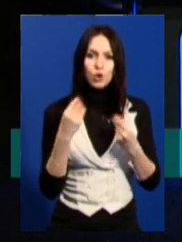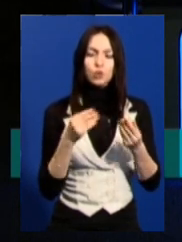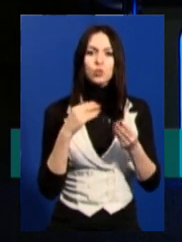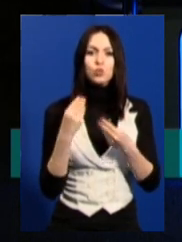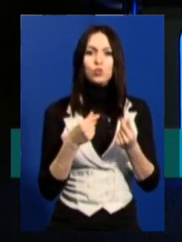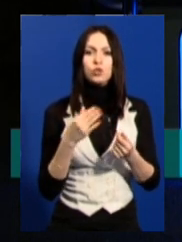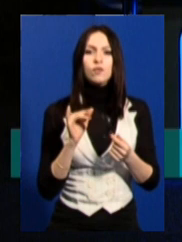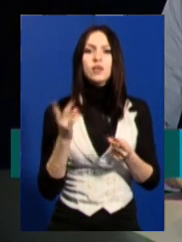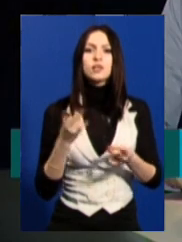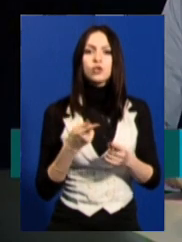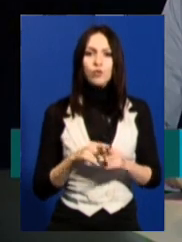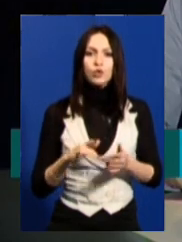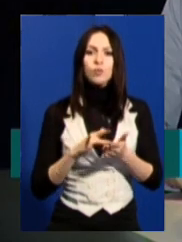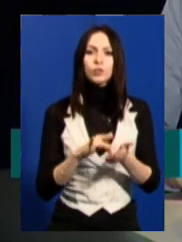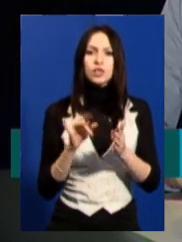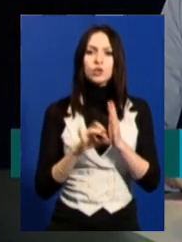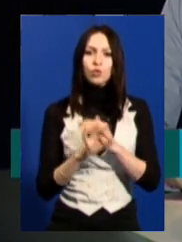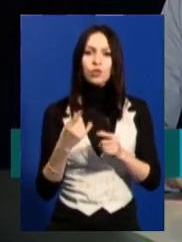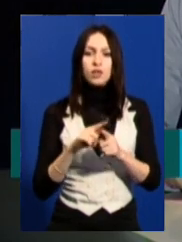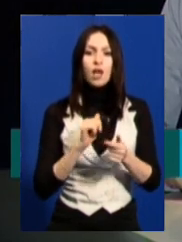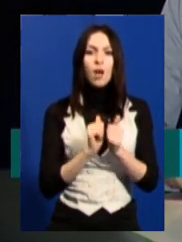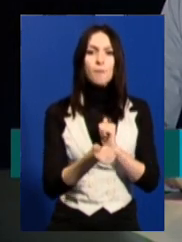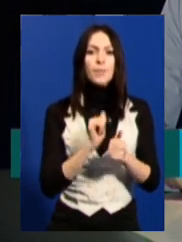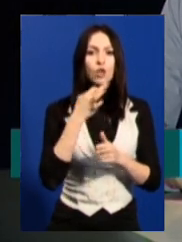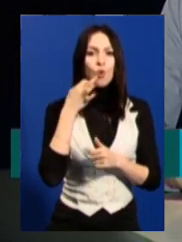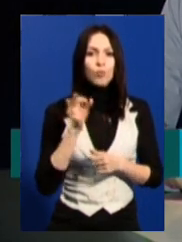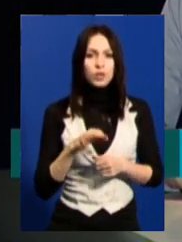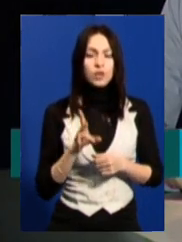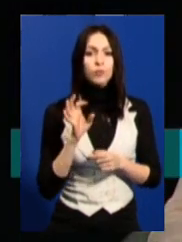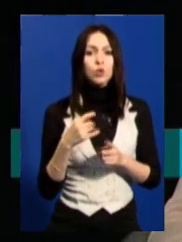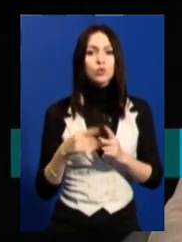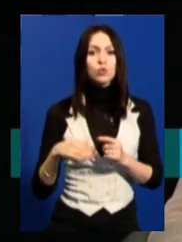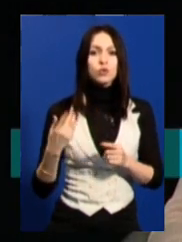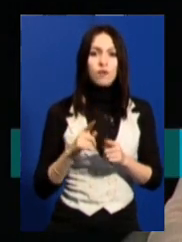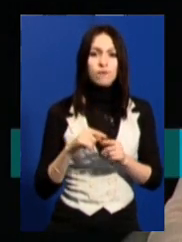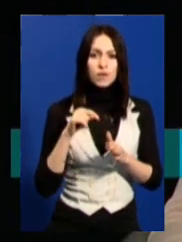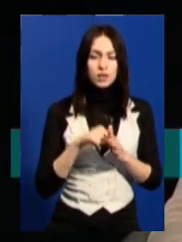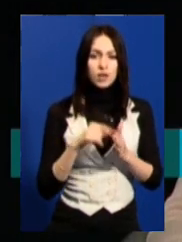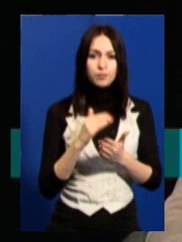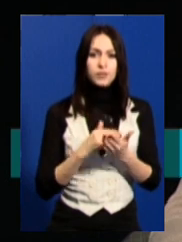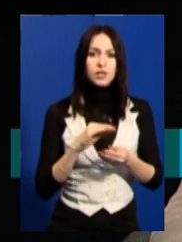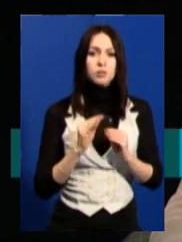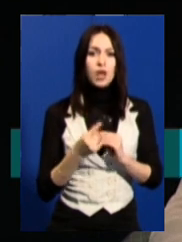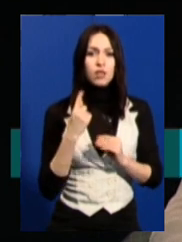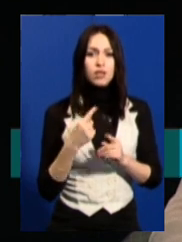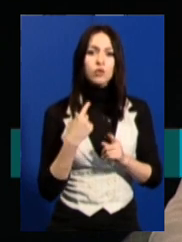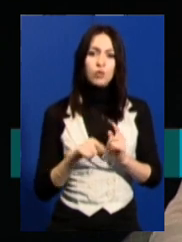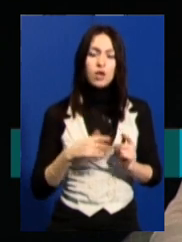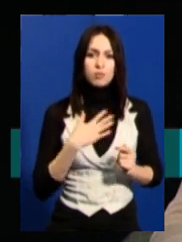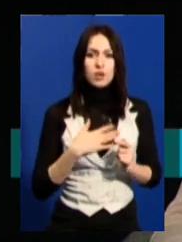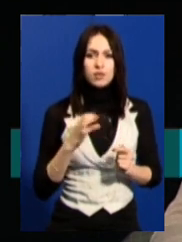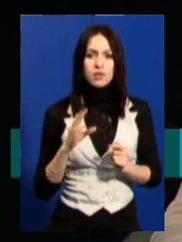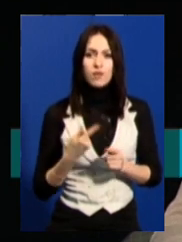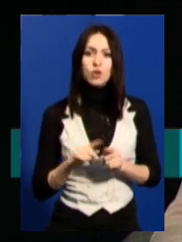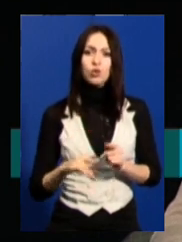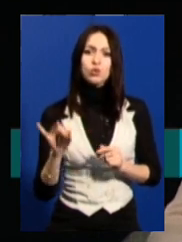зі Сходу. Це заради обміну досвідом. А з іншого боку, в тому самому концепції прихована одна інша неприємна річ. Це